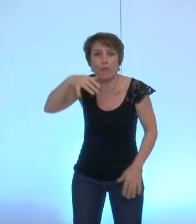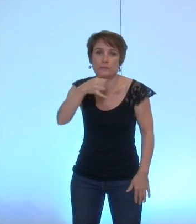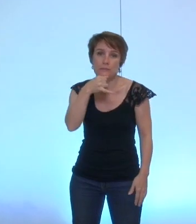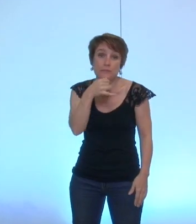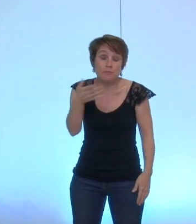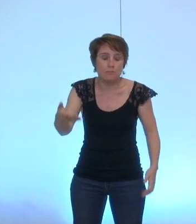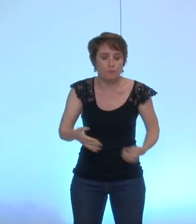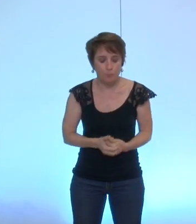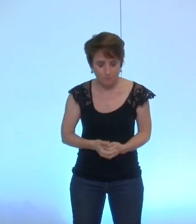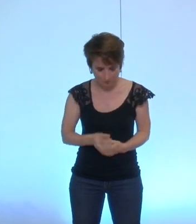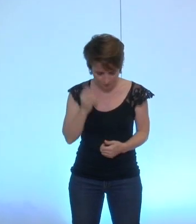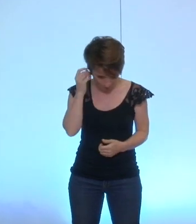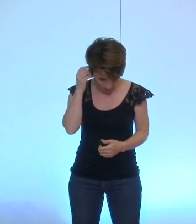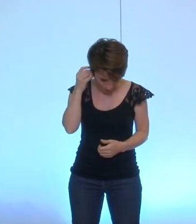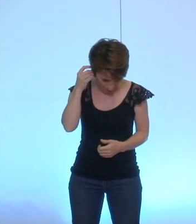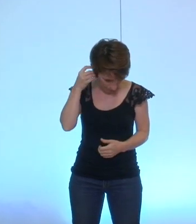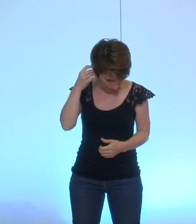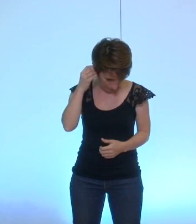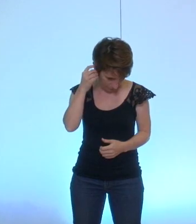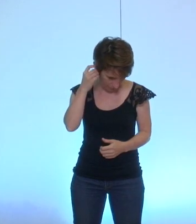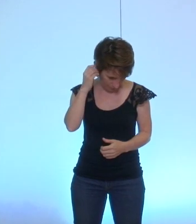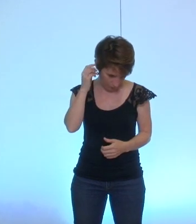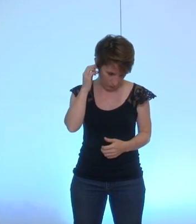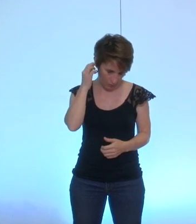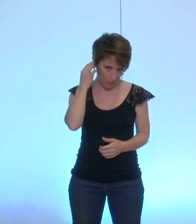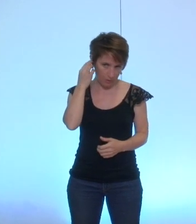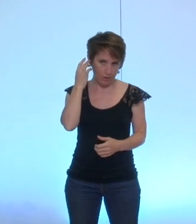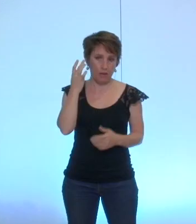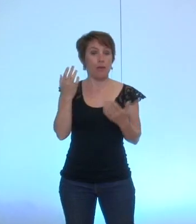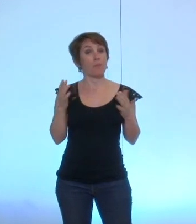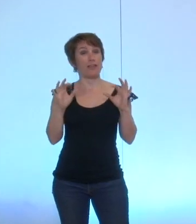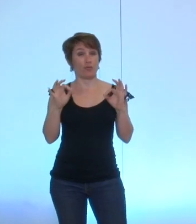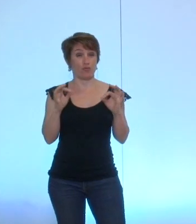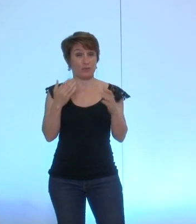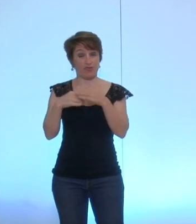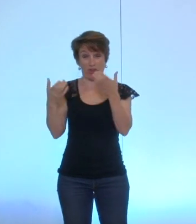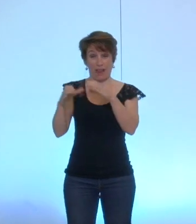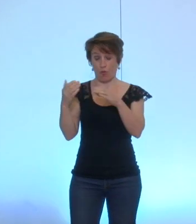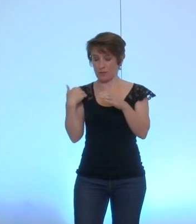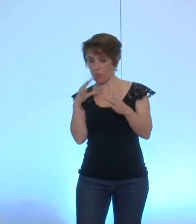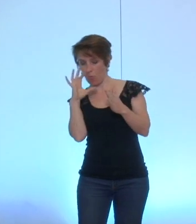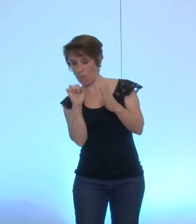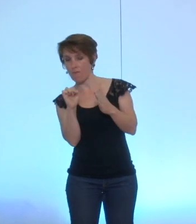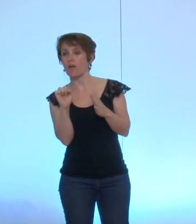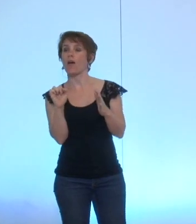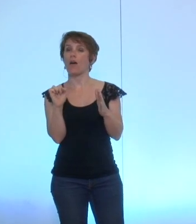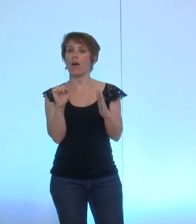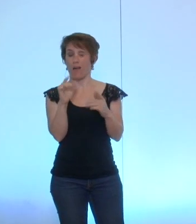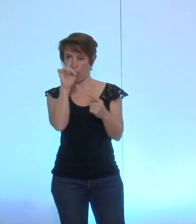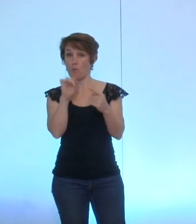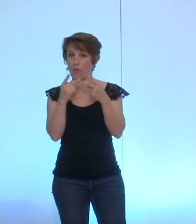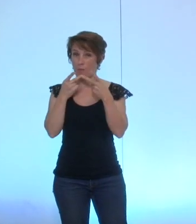Mais à partir du moment où je voyais en commission que le sujet était évoqué, mais qu'il n'était pas quantifié,